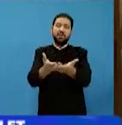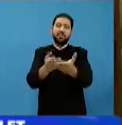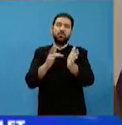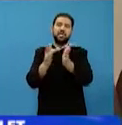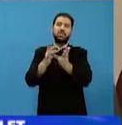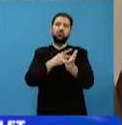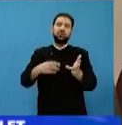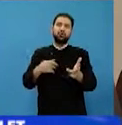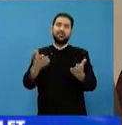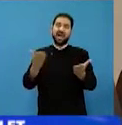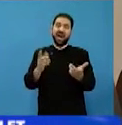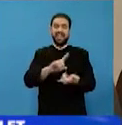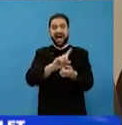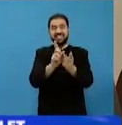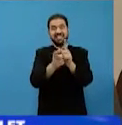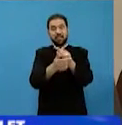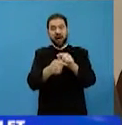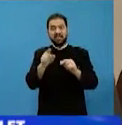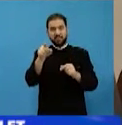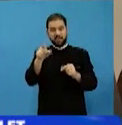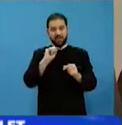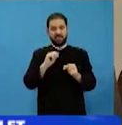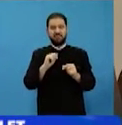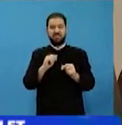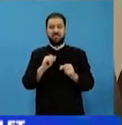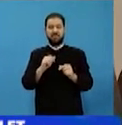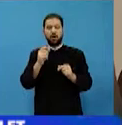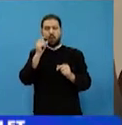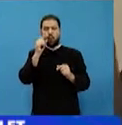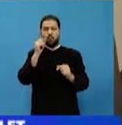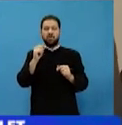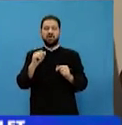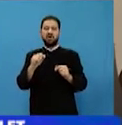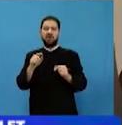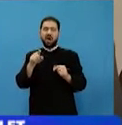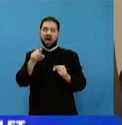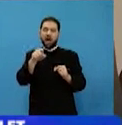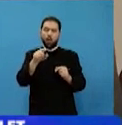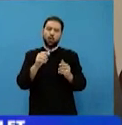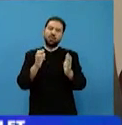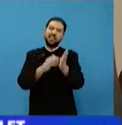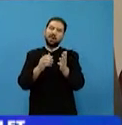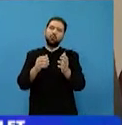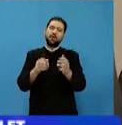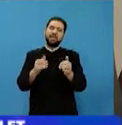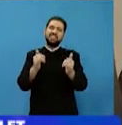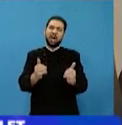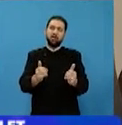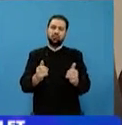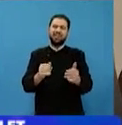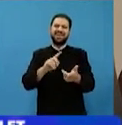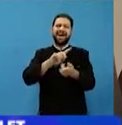transfigurat și pe ei pentru că omul acolo trebuie să ajungă la transfigurarea